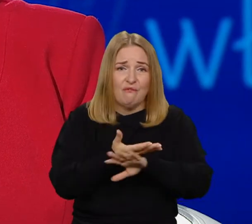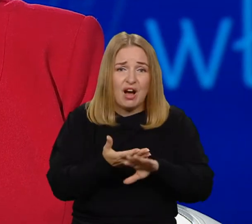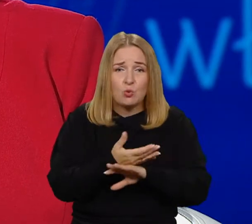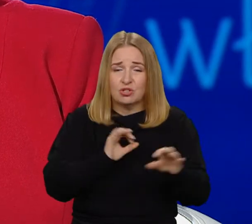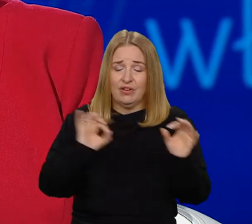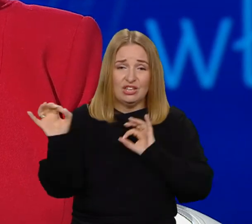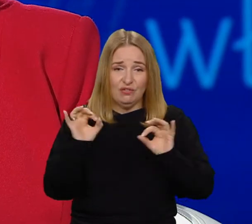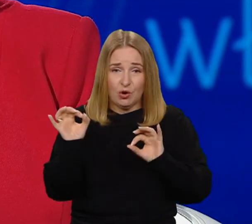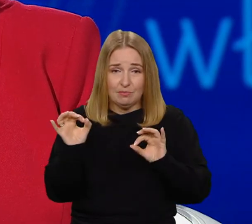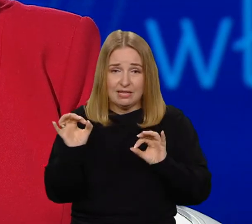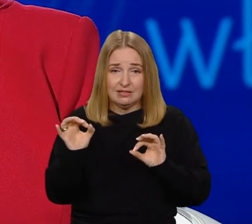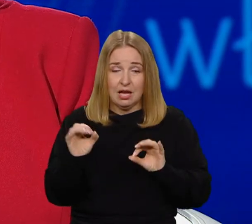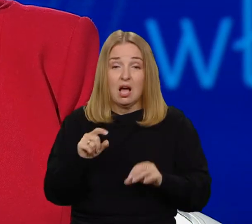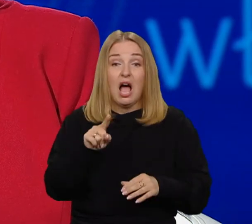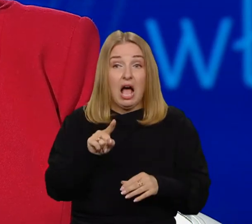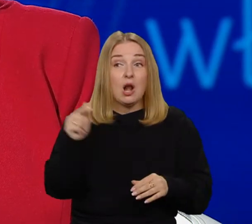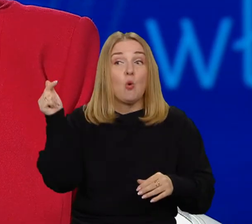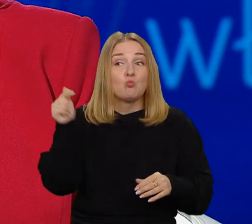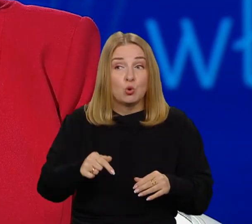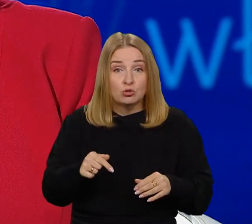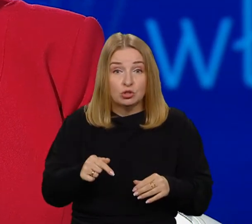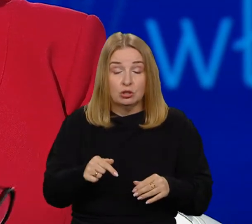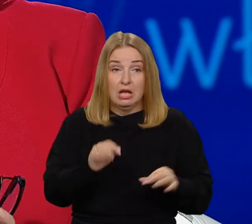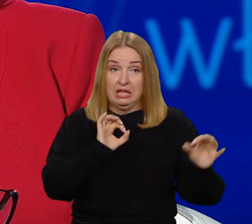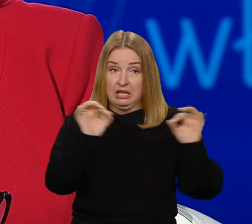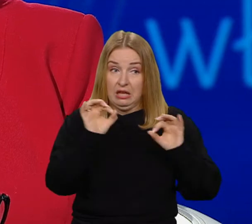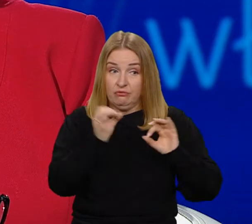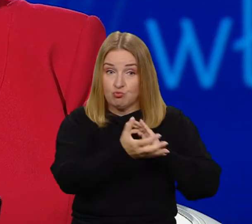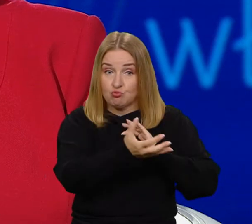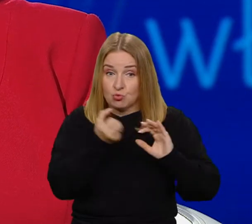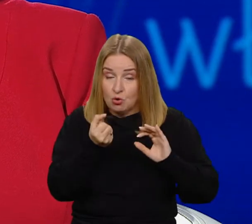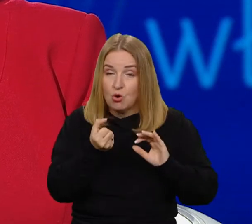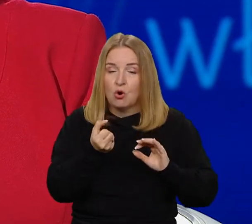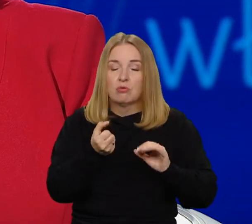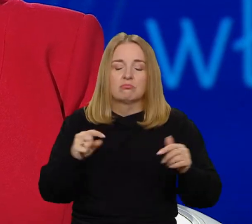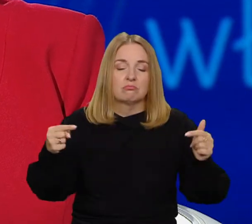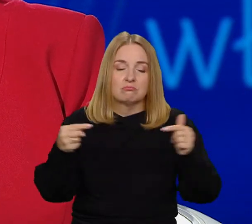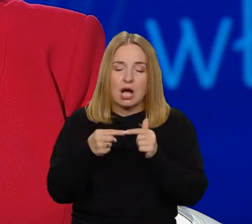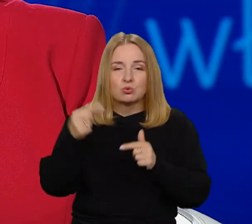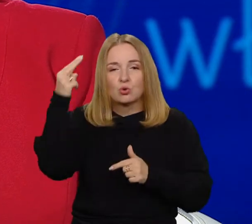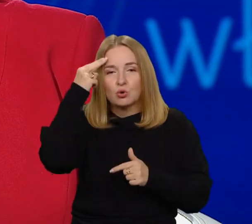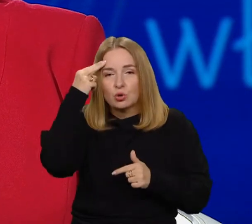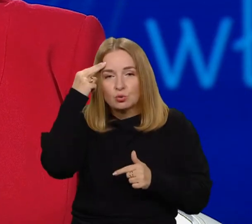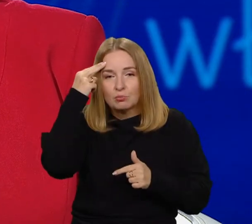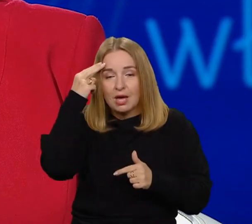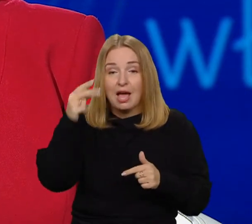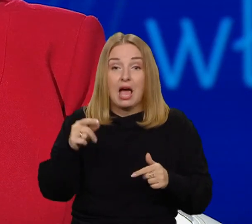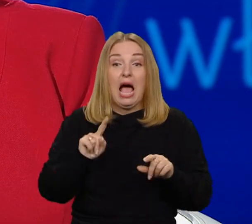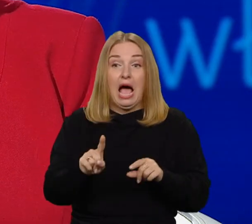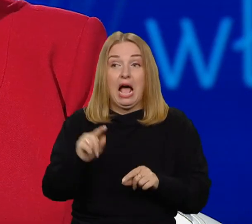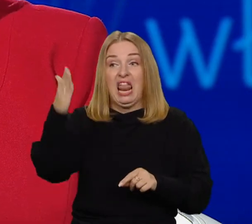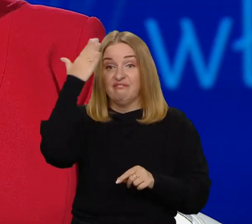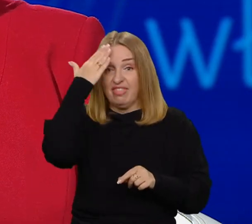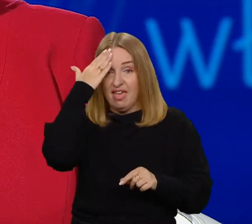Informacja jest ważna, ale nie daje nam rozumienia świata. Tylko obraz. Wiedza daje rozumienie świata, bo